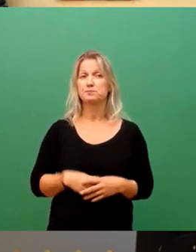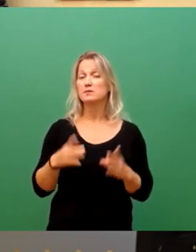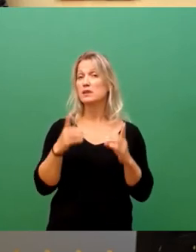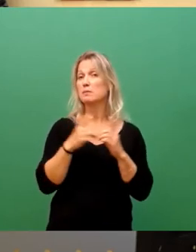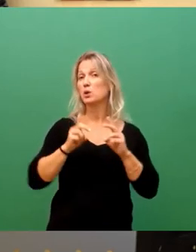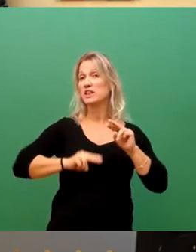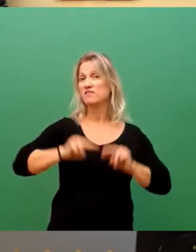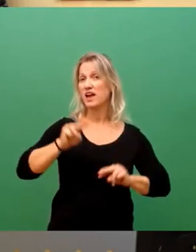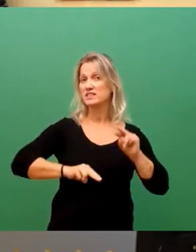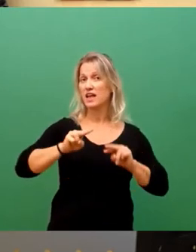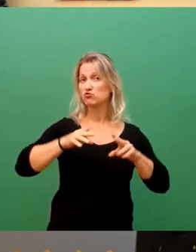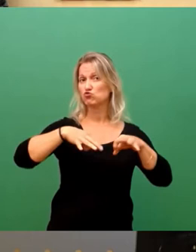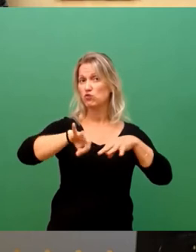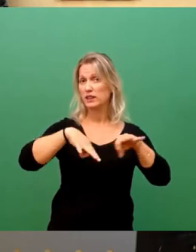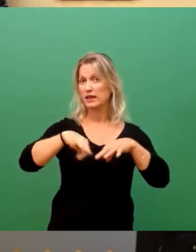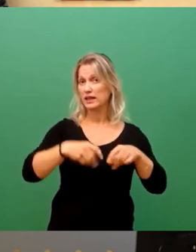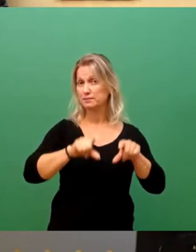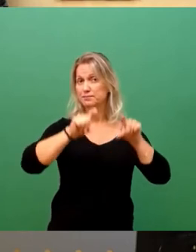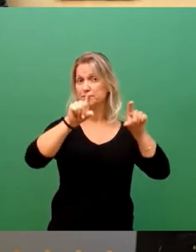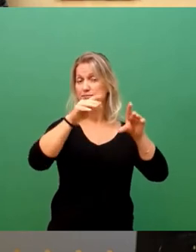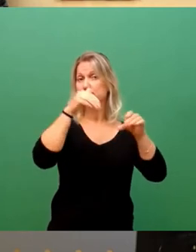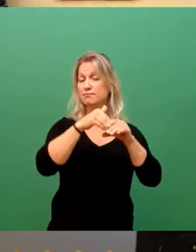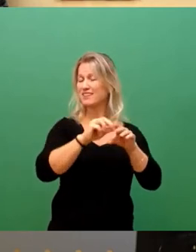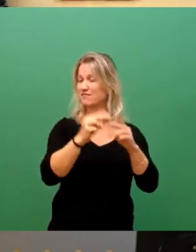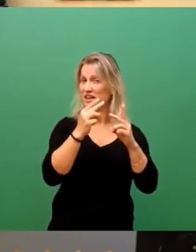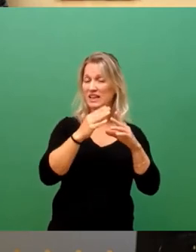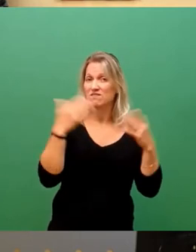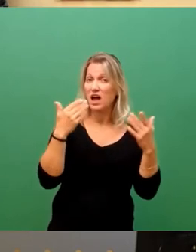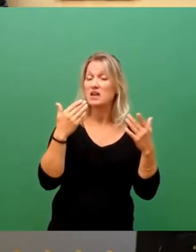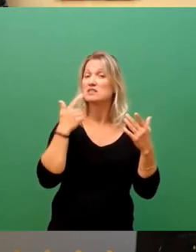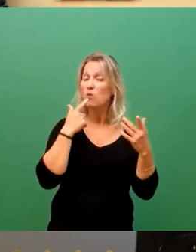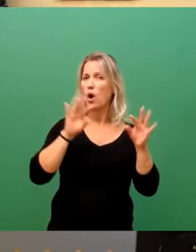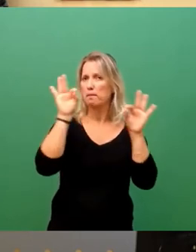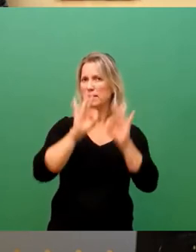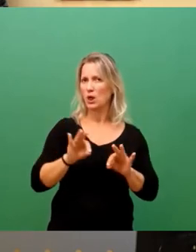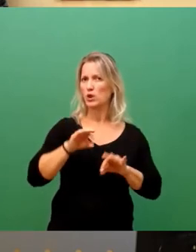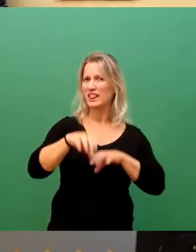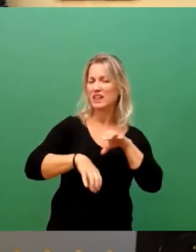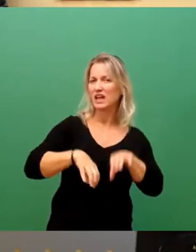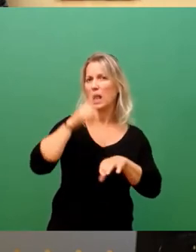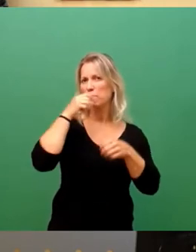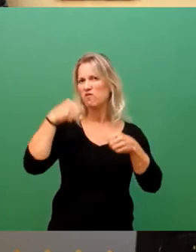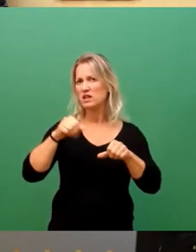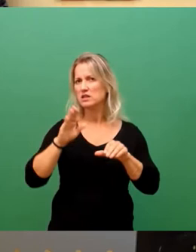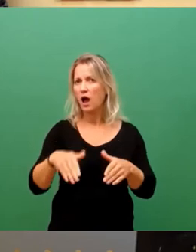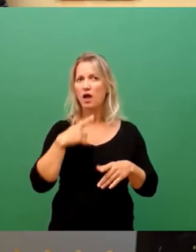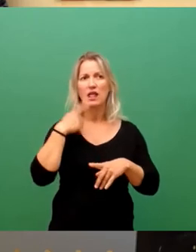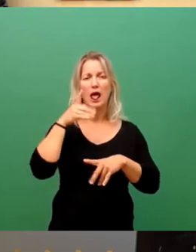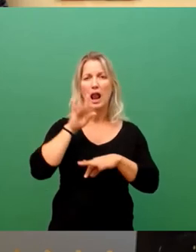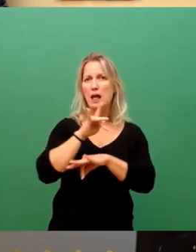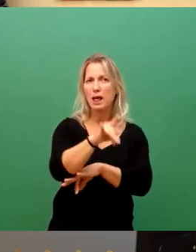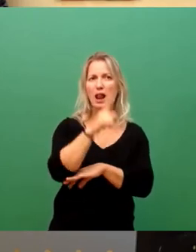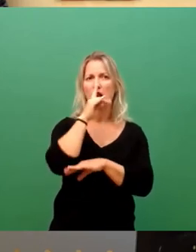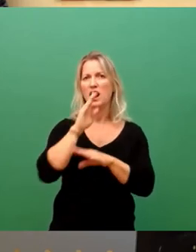Die Biodiversitätsstrategie stellt in den Mittelpunkt den Schutz besonders bedrohter Tier- und Pflanzenarten. Da haben wir zum Beispiel die Bellen, da haben wir Wildbienen,